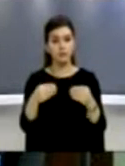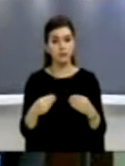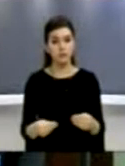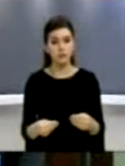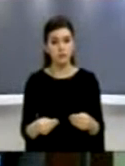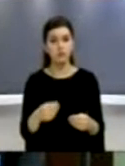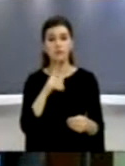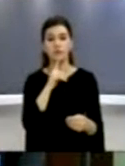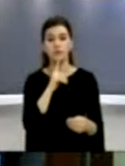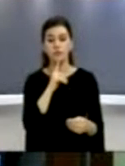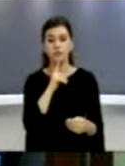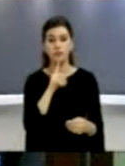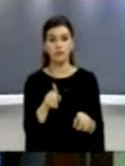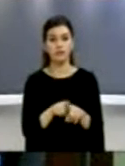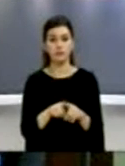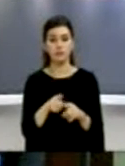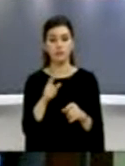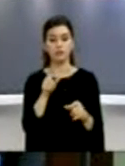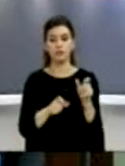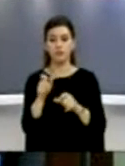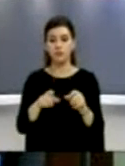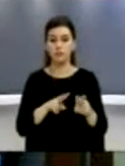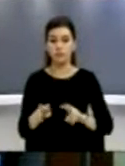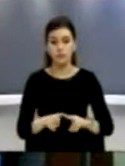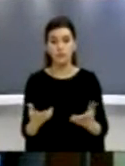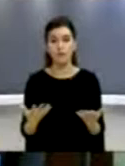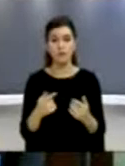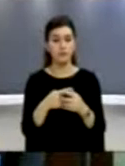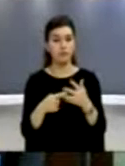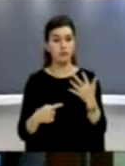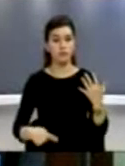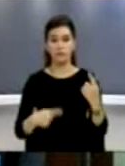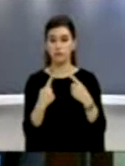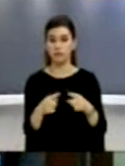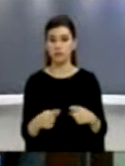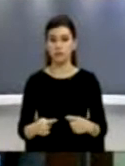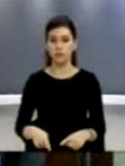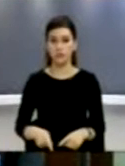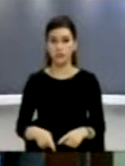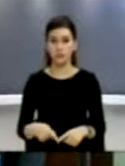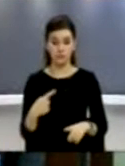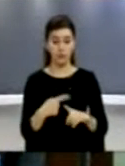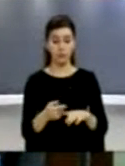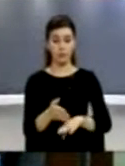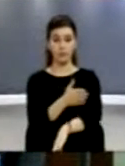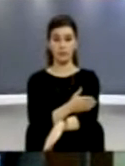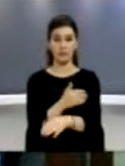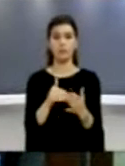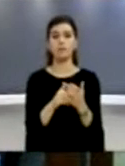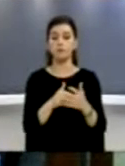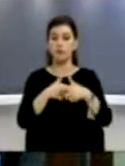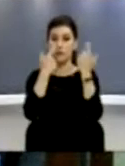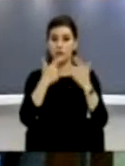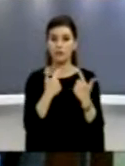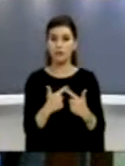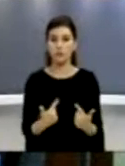të ketë të kryer provimin e jurisprudences dhe për të eliminuar qfar do parë qartësie ose për të mos lejuar interpretimet të